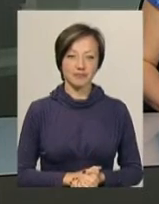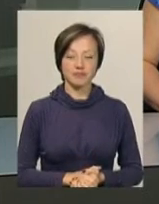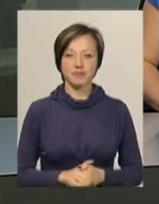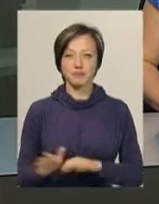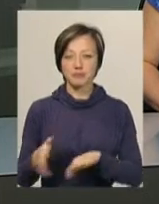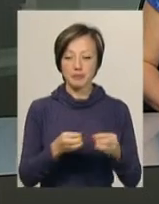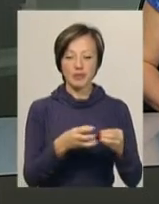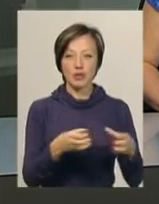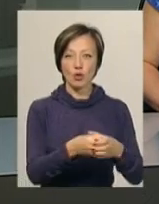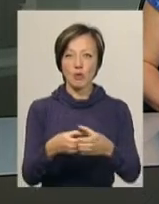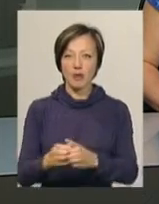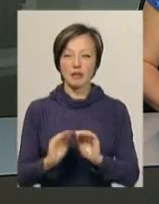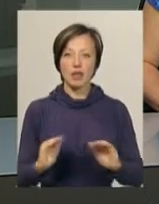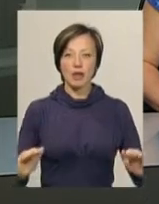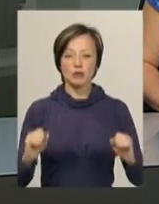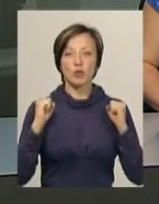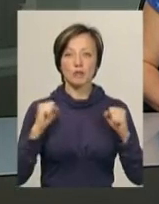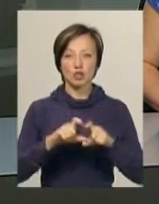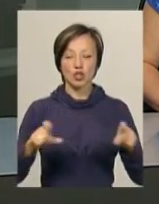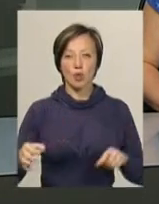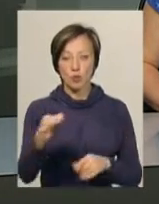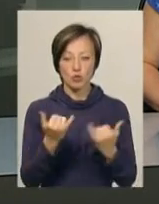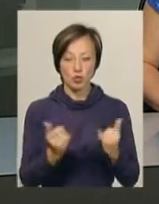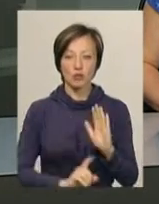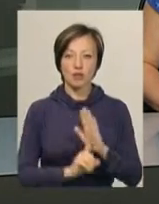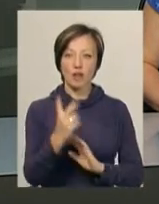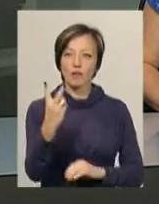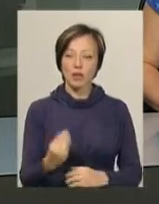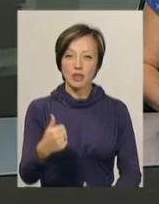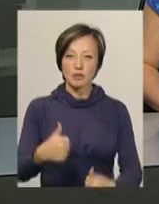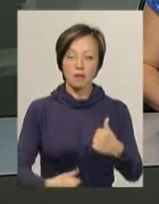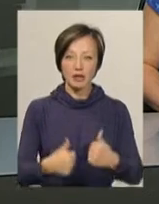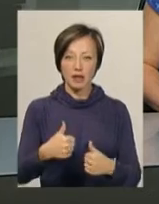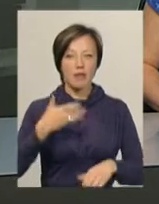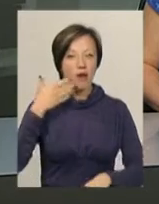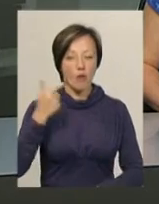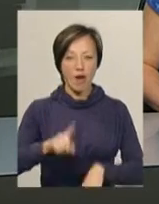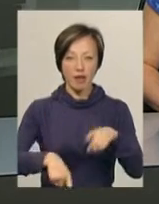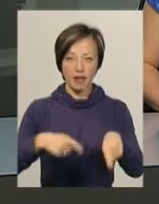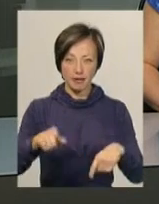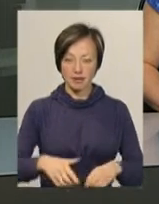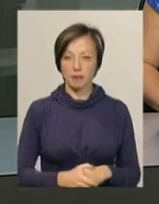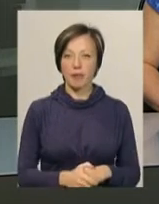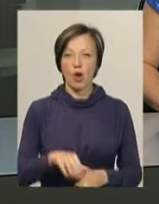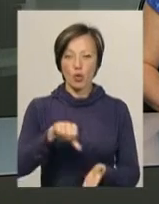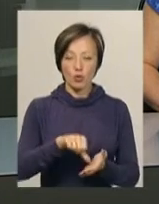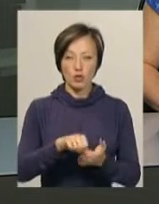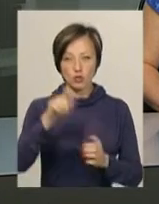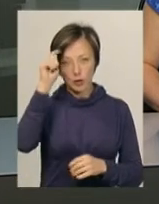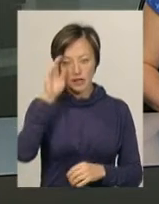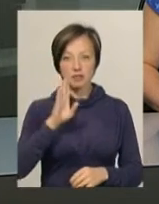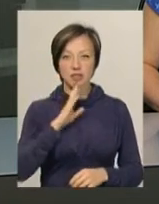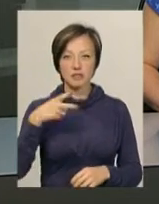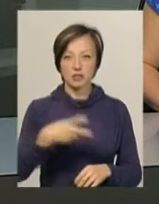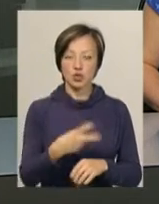15 команд дитячо-юнацьких спортивних шкіл області сьогодні розпочали дводенно спартакиаду з легкої атлетики. Участь беруть юнаки та